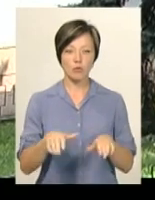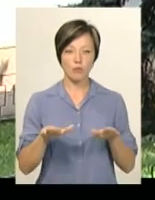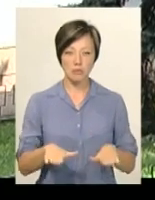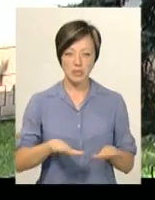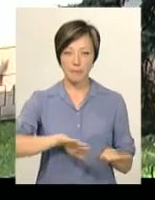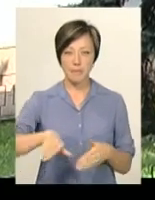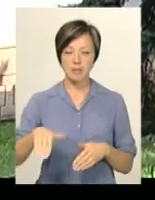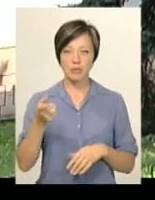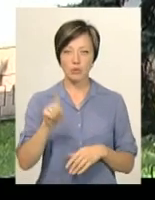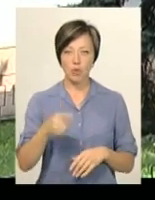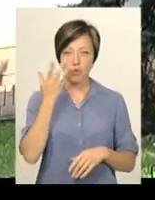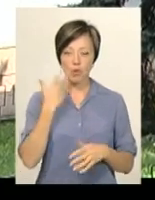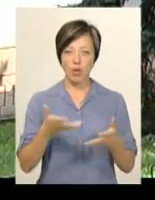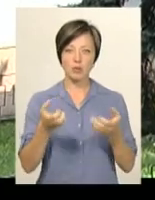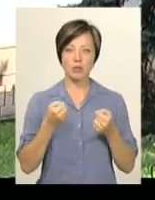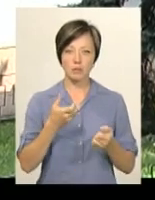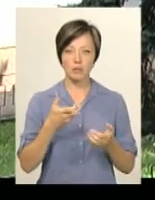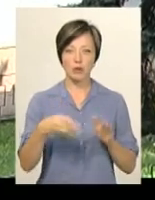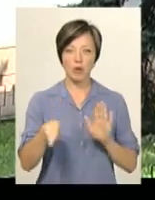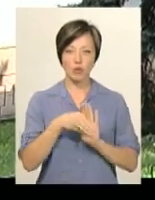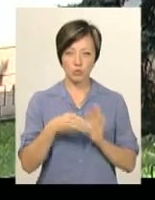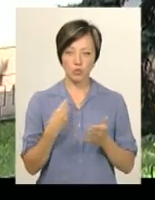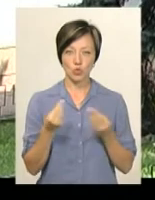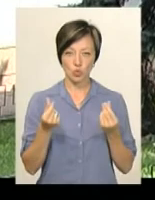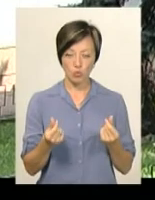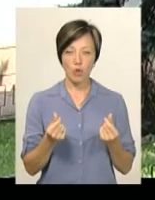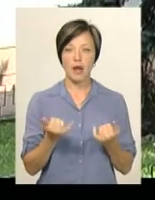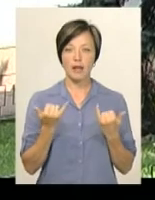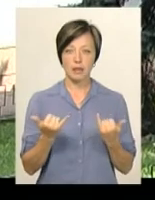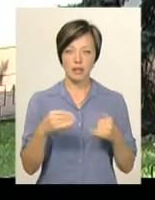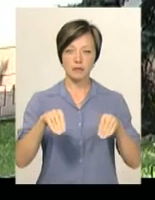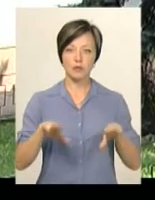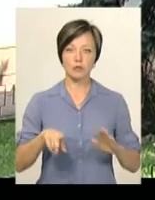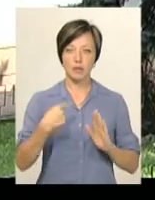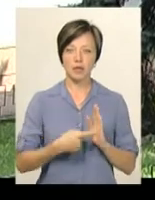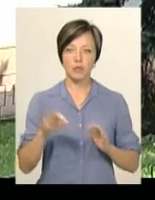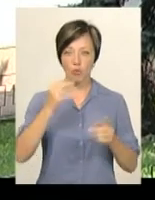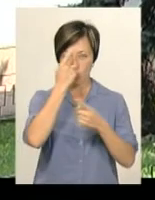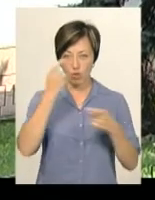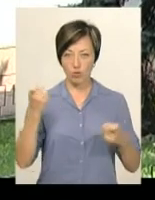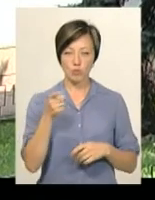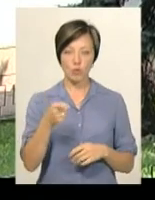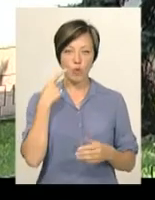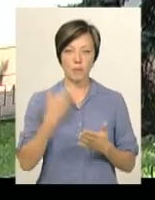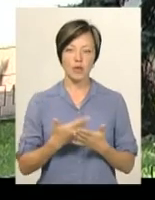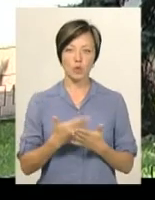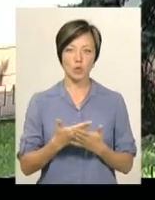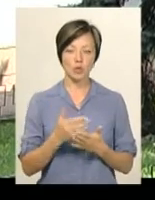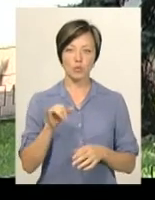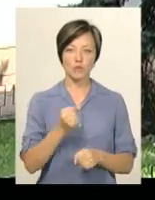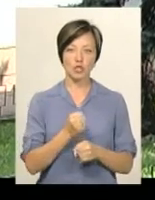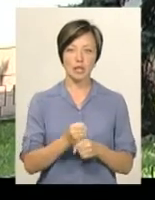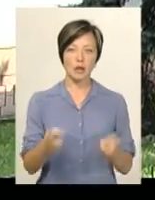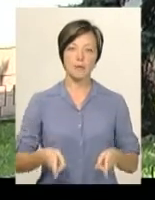після того, як він одержав всю обумовлену суму. Наразі вирішується питання про оголошення йому підозри у